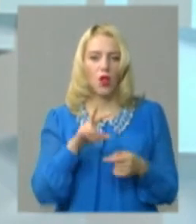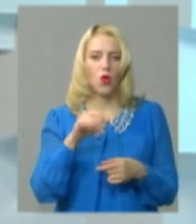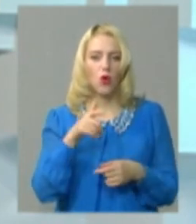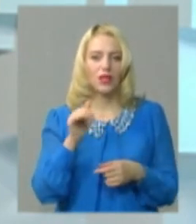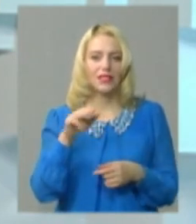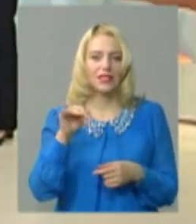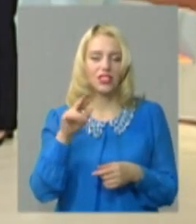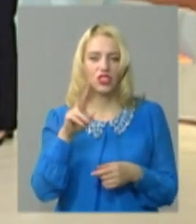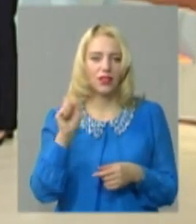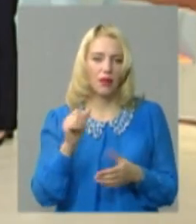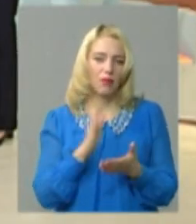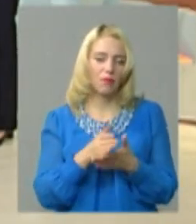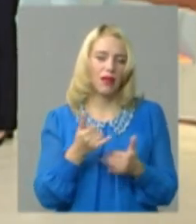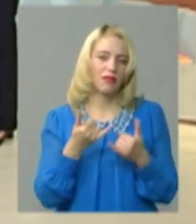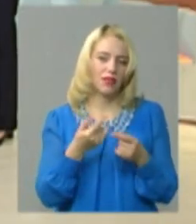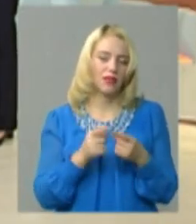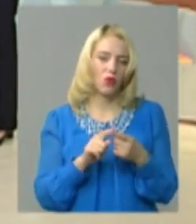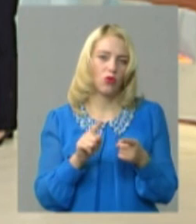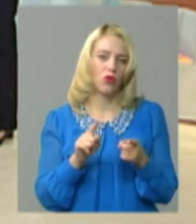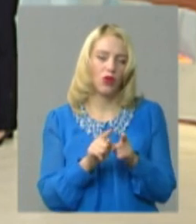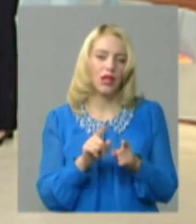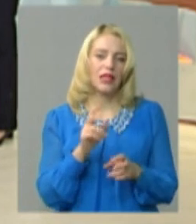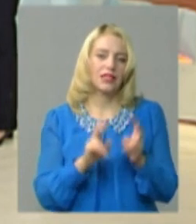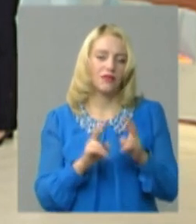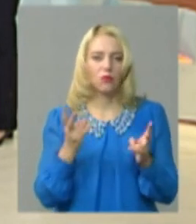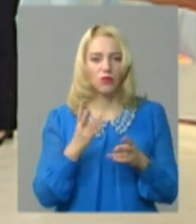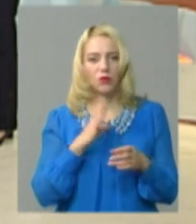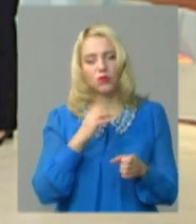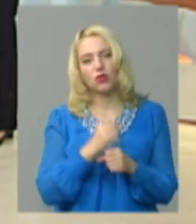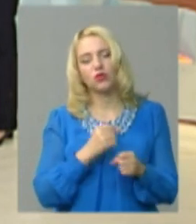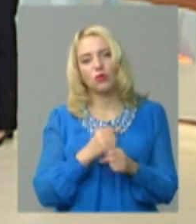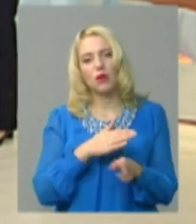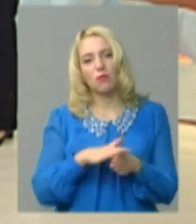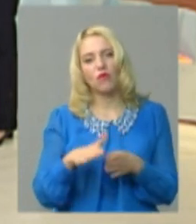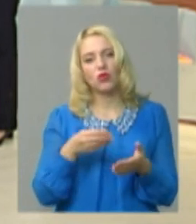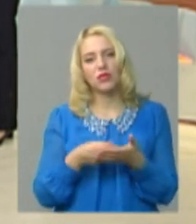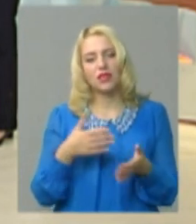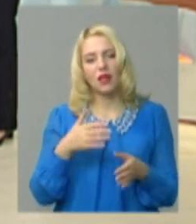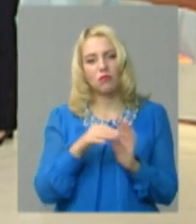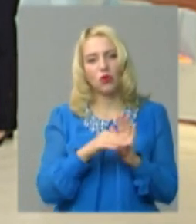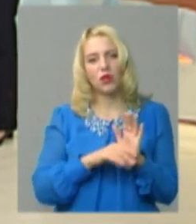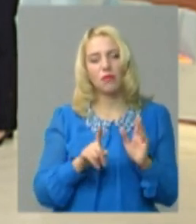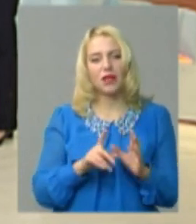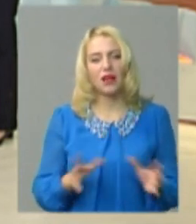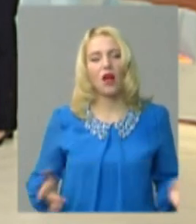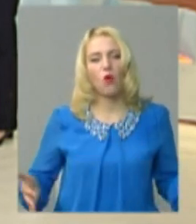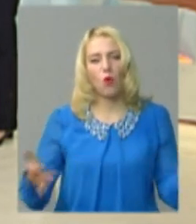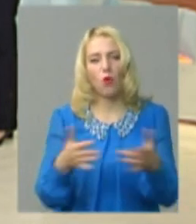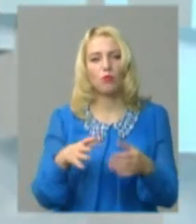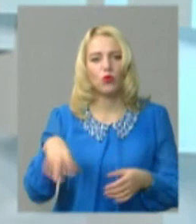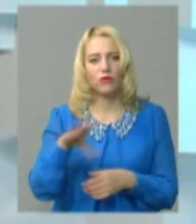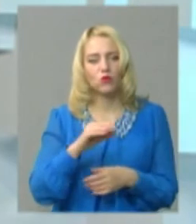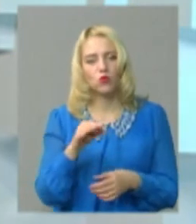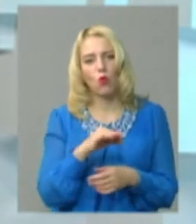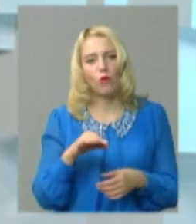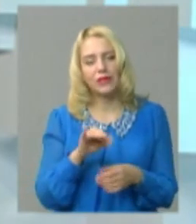в логістичній прямій до цього заводу. Тому, я думаю, має бути розроблена повноцінна програма, яка охоплює всю область і має